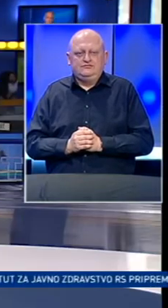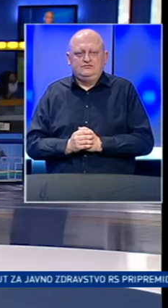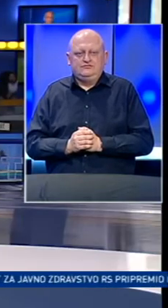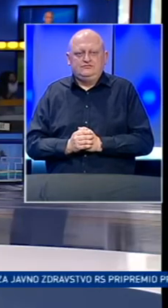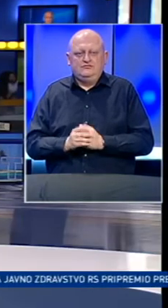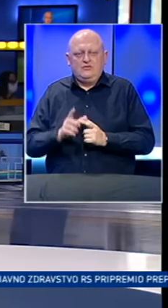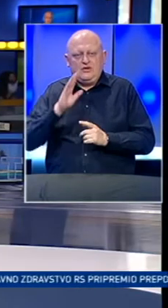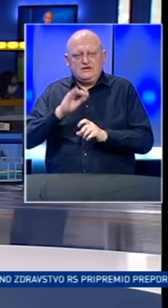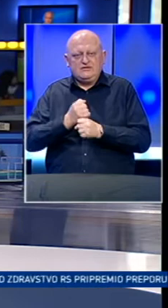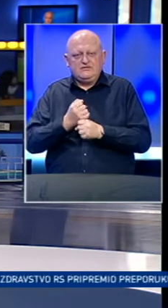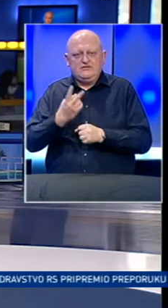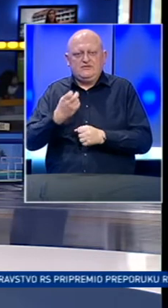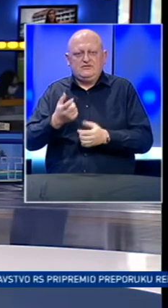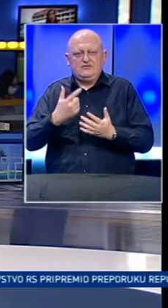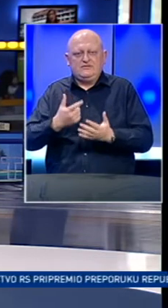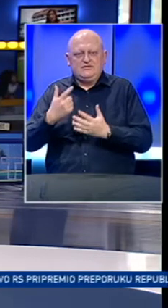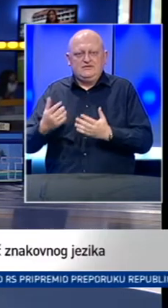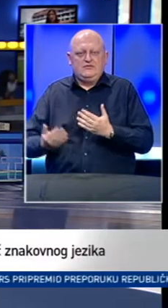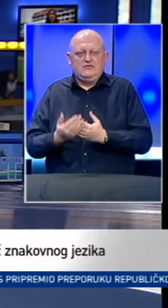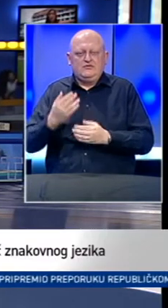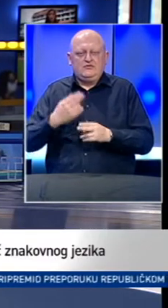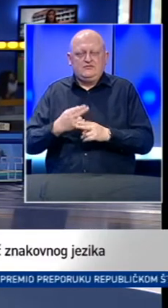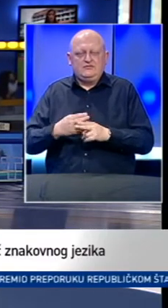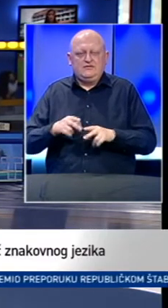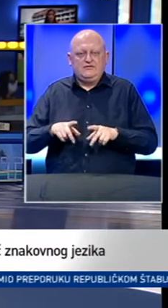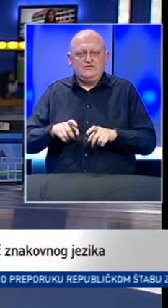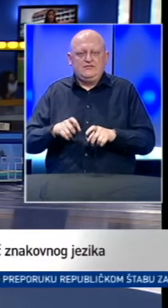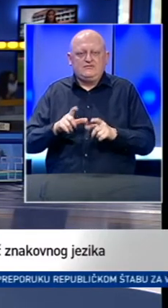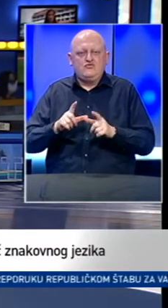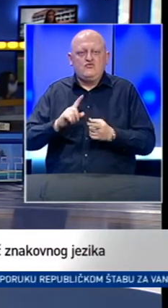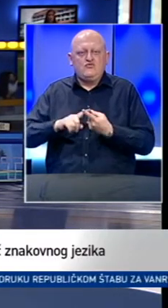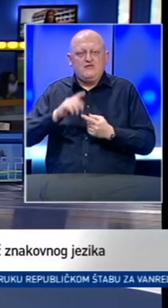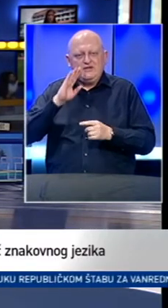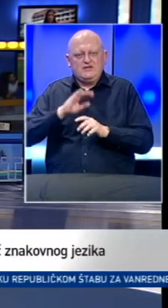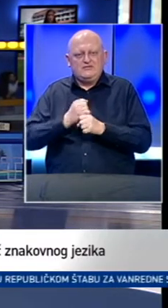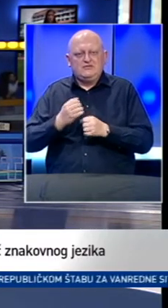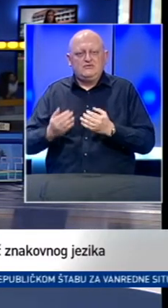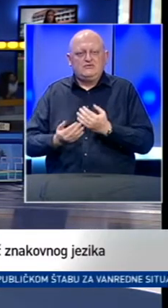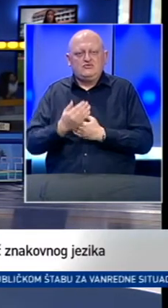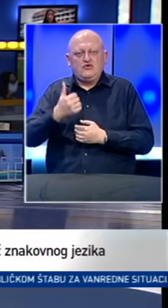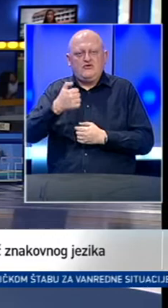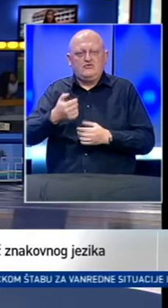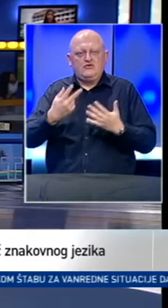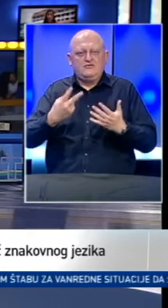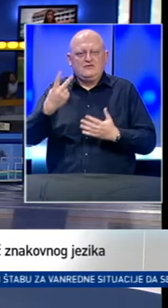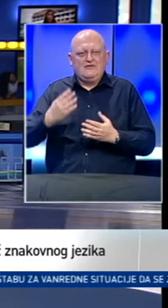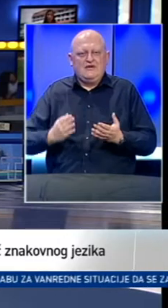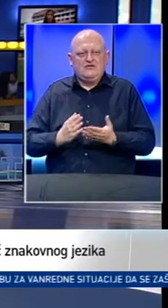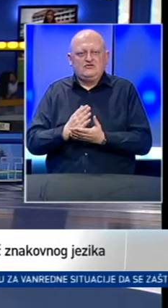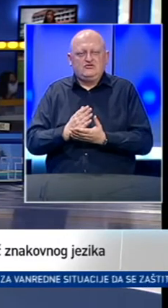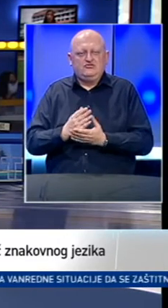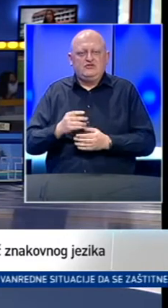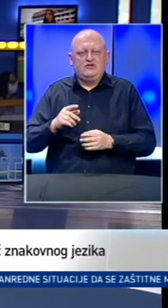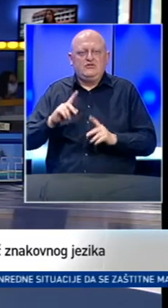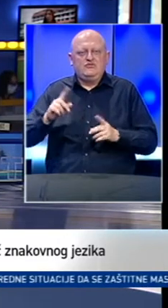U Bosni i Hercegovini je 277-oro novo inficiranih koronavirusom. U Federaciji BiH su 182